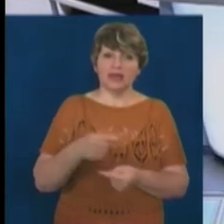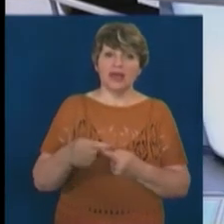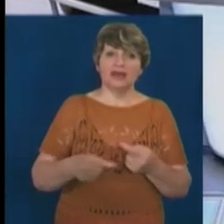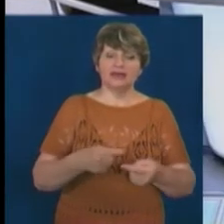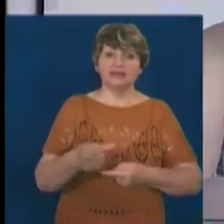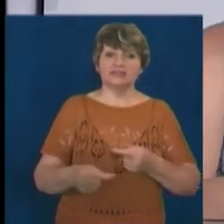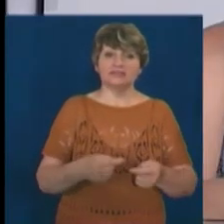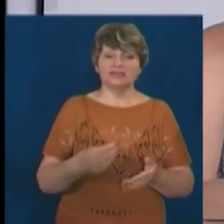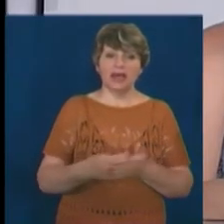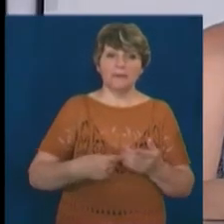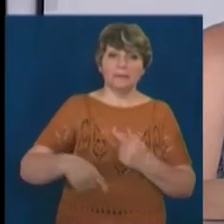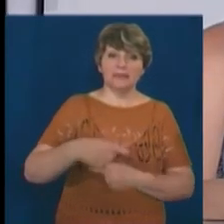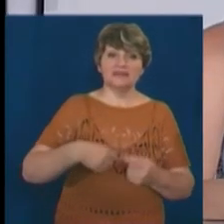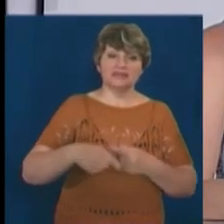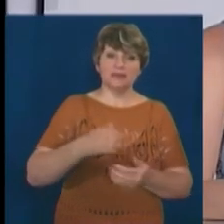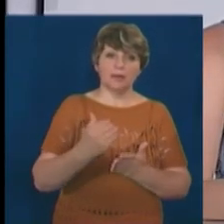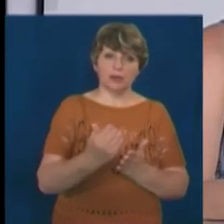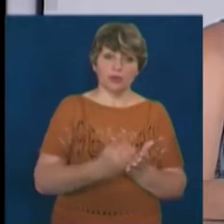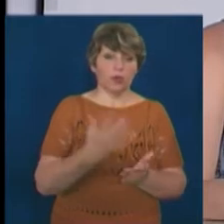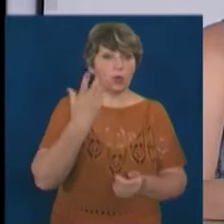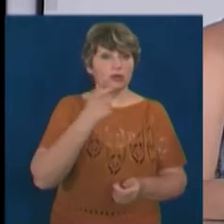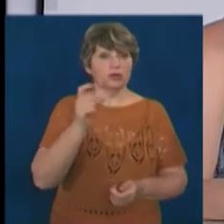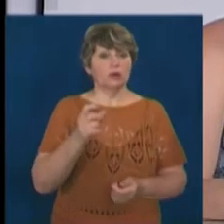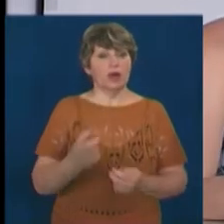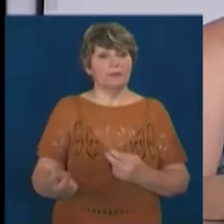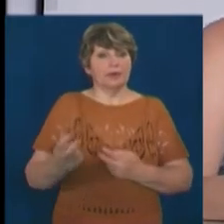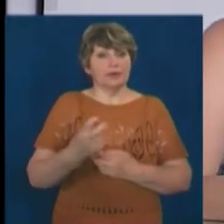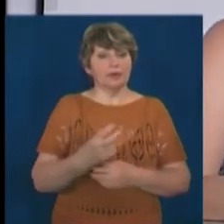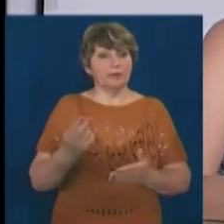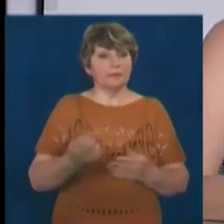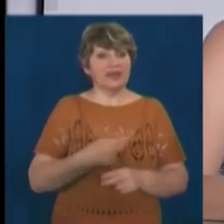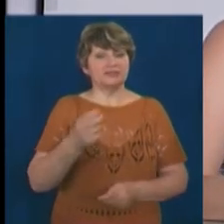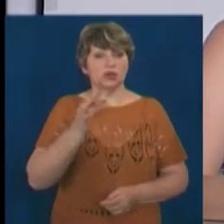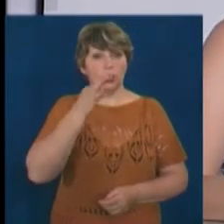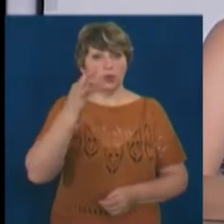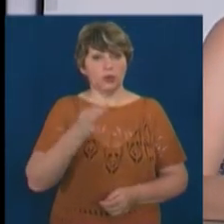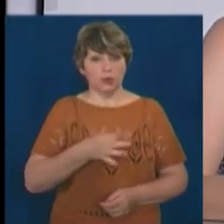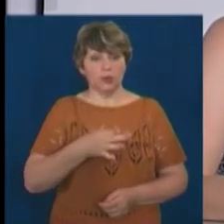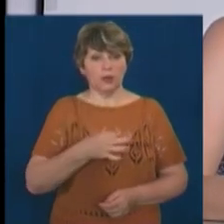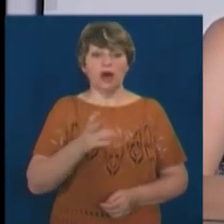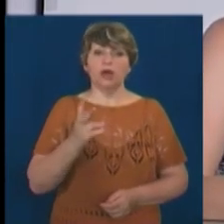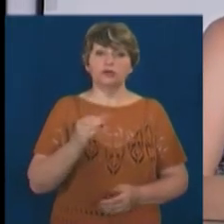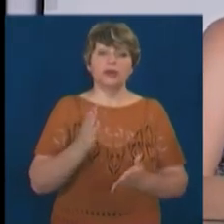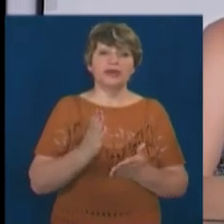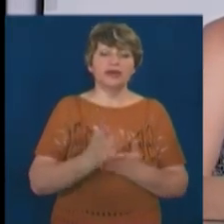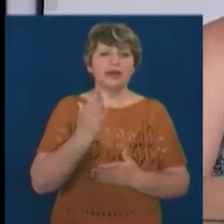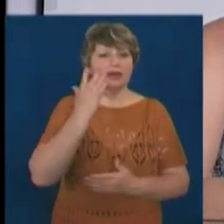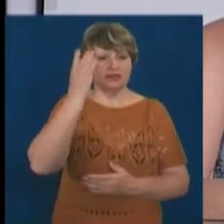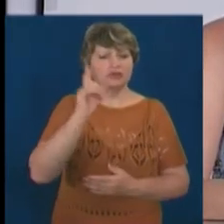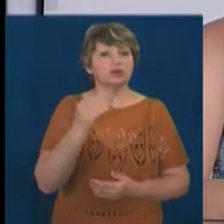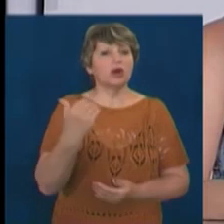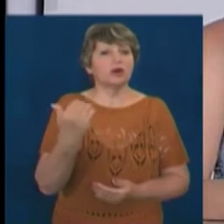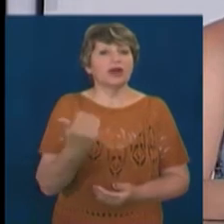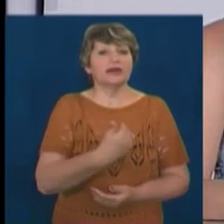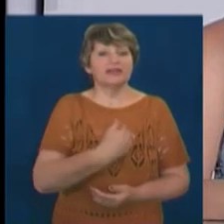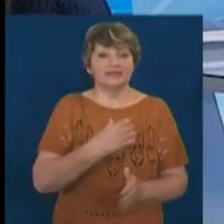-інкубаційних програм, коли люди приходять, як правило, без досвіду, але вже з якоюсь ідеєю, що б вони хотіли втілити. Інколи